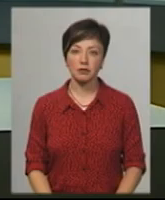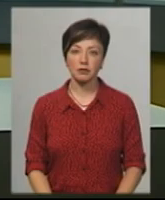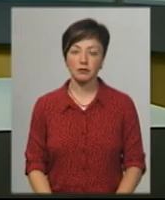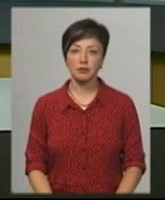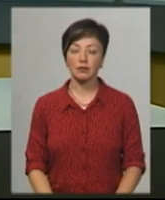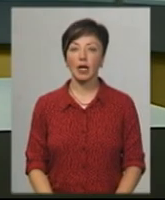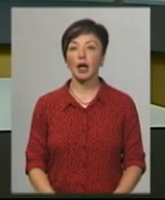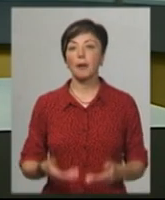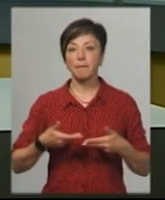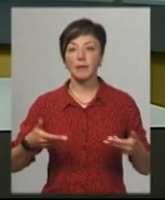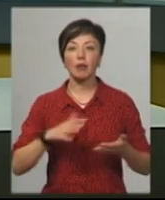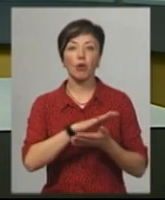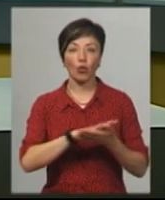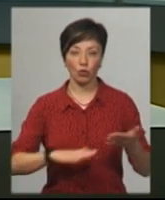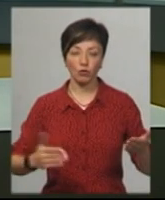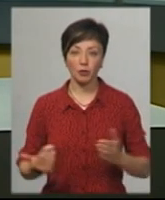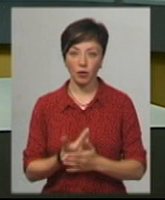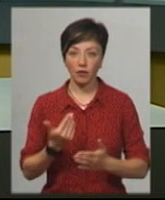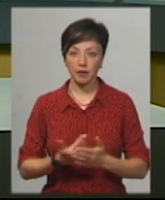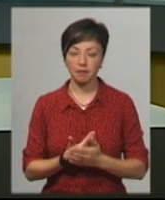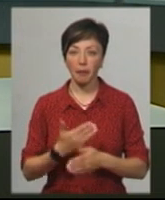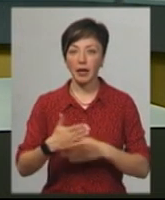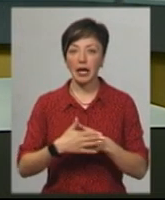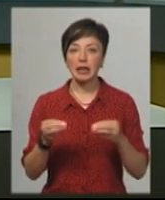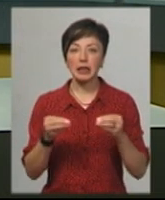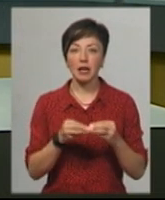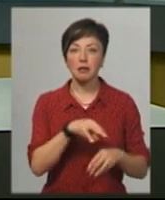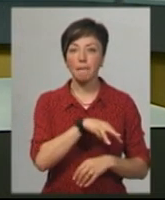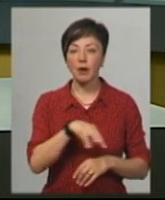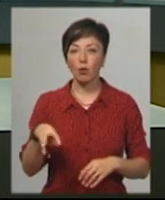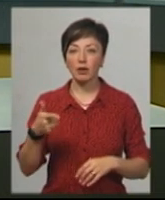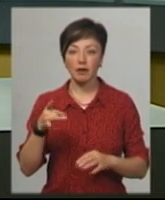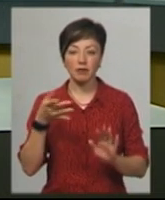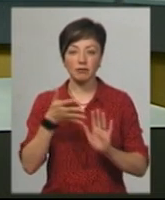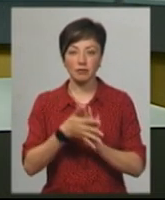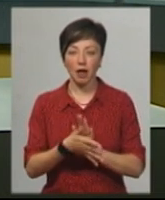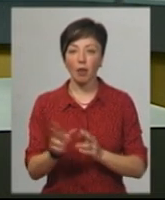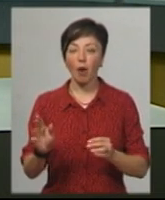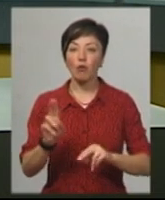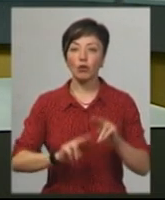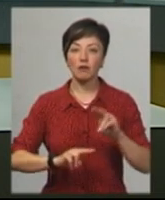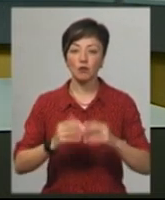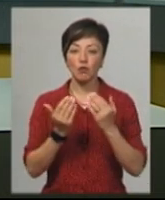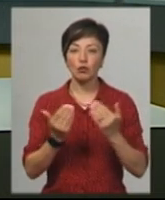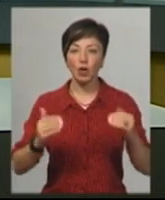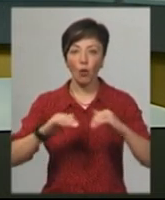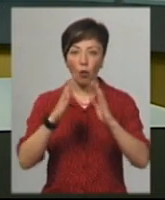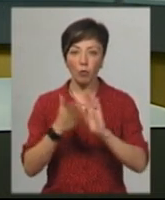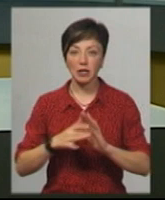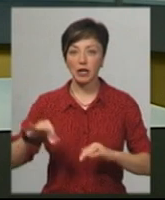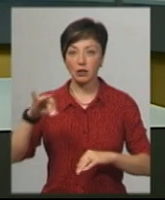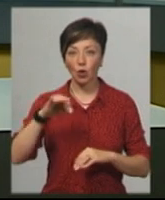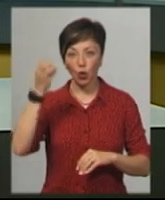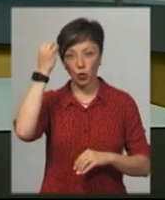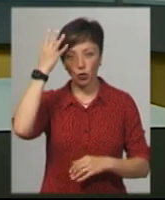Ми продовжуємо інформаційний випуск. Близько 10 мільйонів гривень освоїли на будівництво музейного комплексу історії та культури